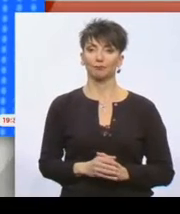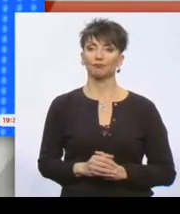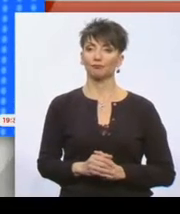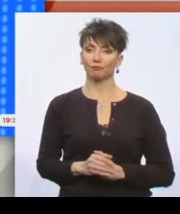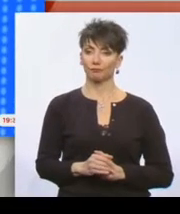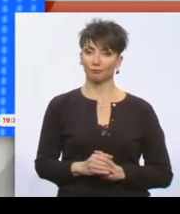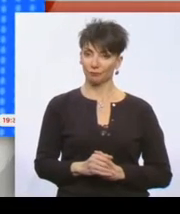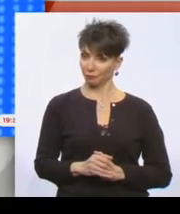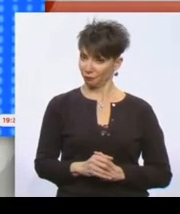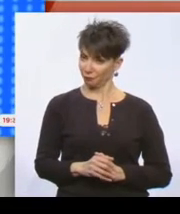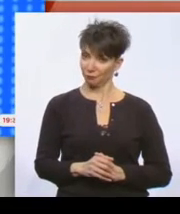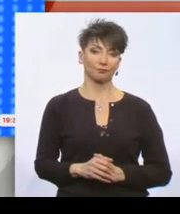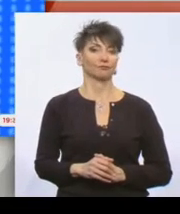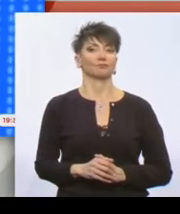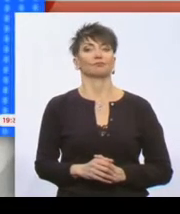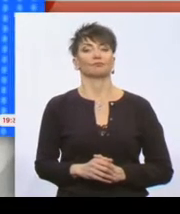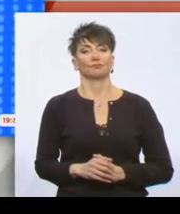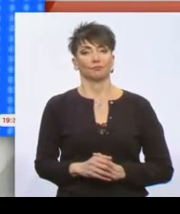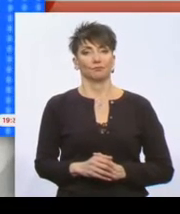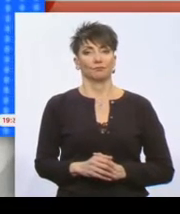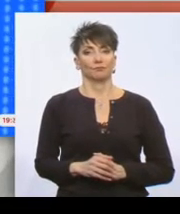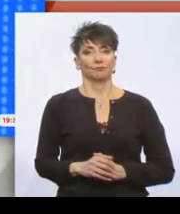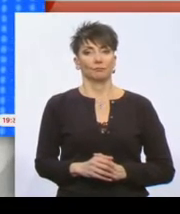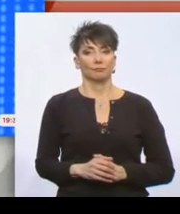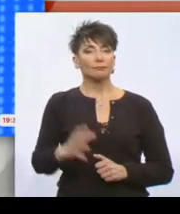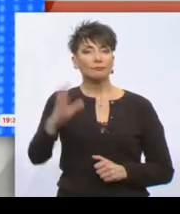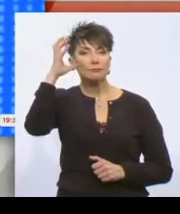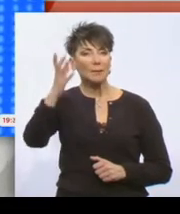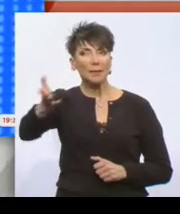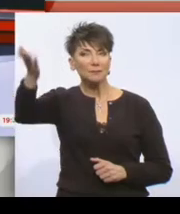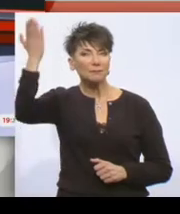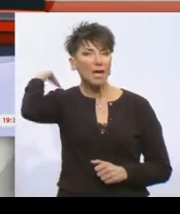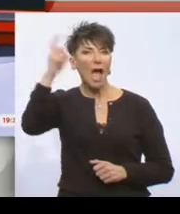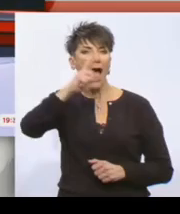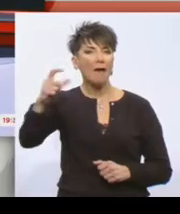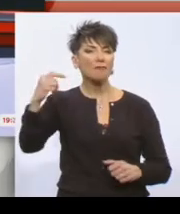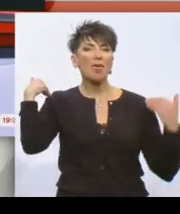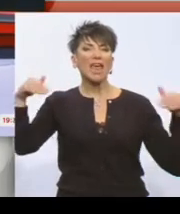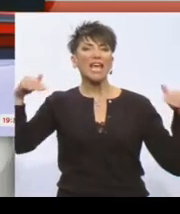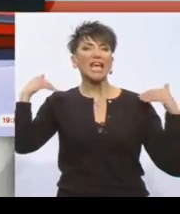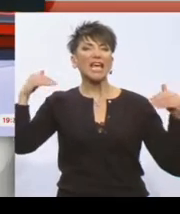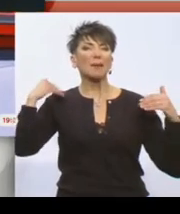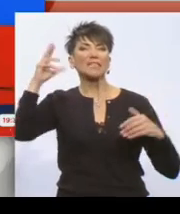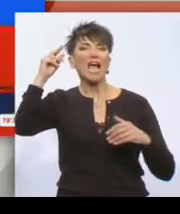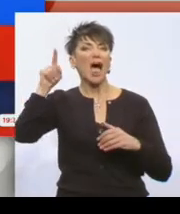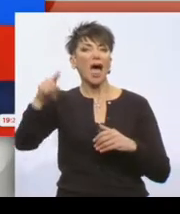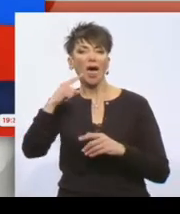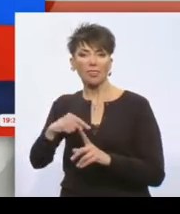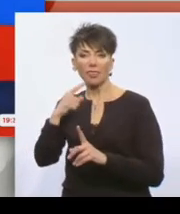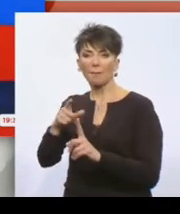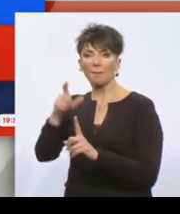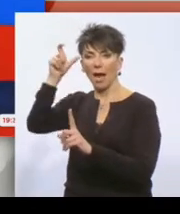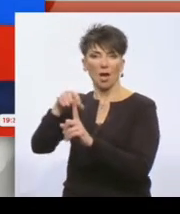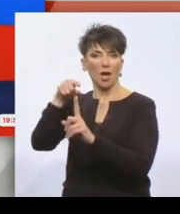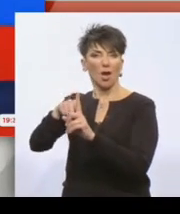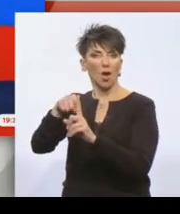Εντοπίστηκε και ταυτοποιήθηκε ο δράσης του ξυλοδραμού του καθηγητή πριν από μία εβδομάδα στην Γυμναστική Ακαδημία. Ο Αχρός Σταμαράς έχει όλες τις πληροφορίες. Πρόκειται για έναν 25χρονο γυμναστή,